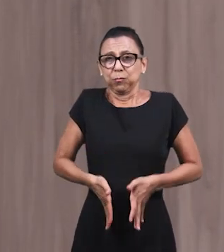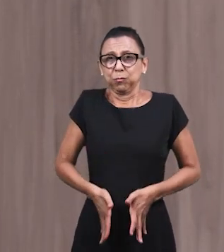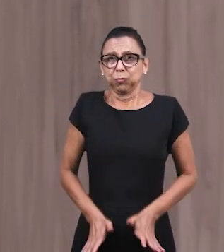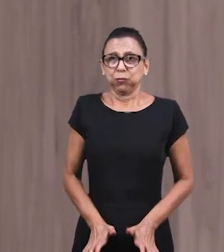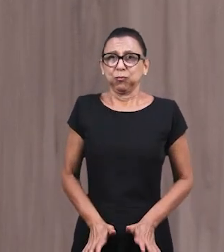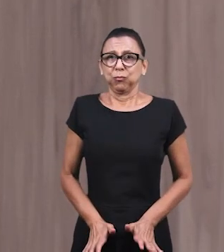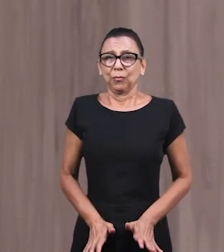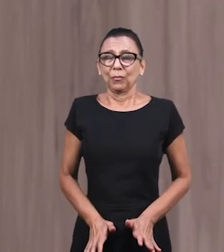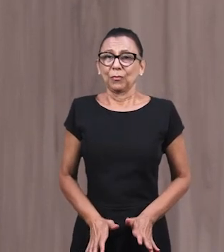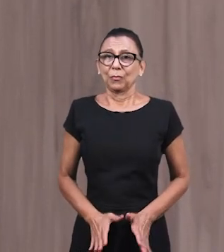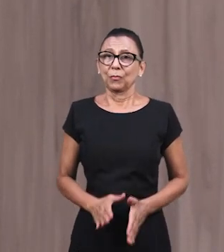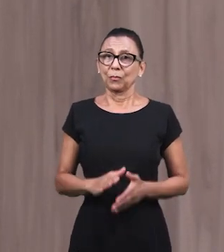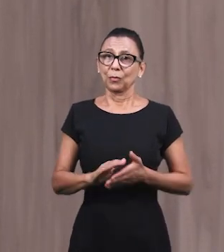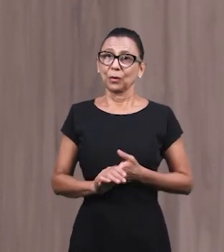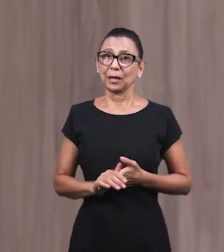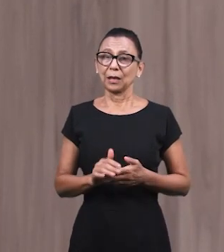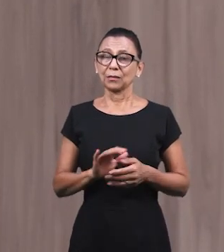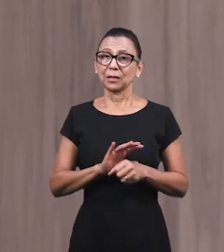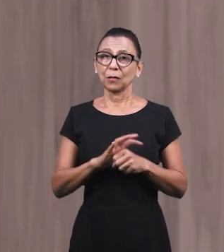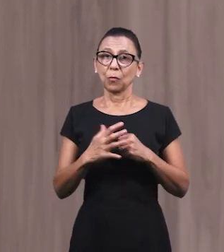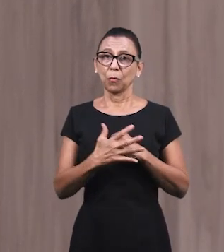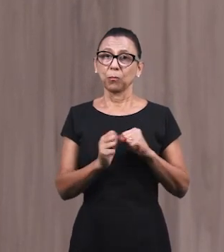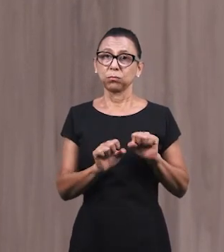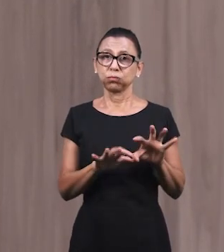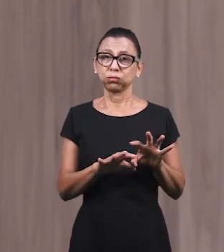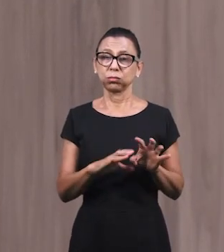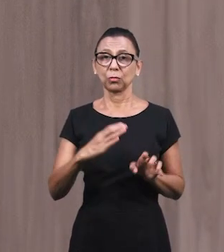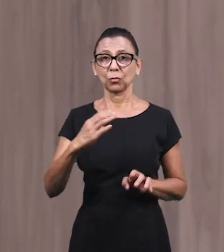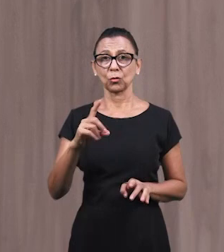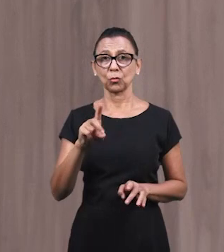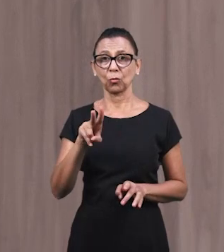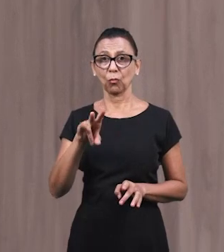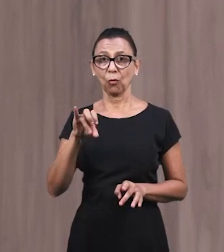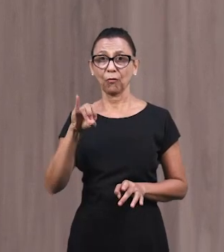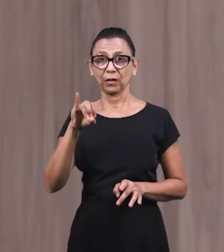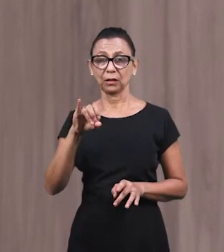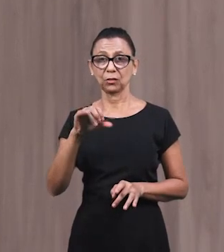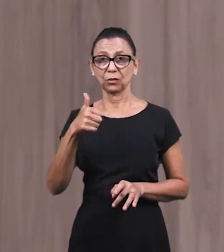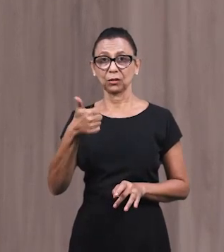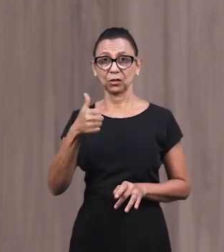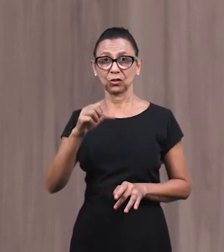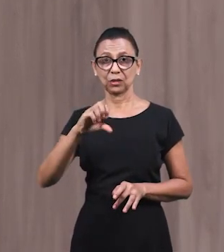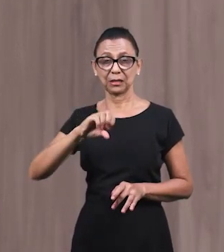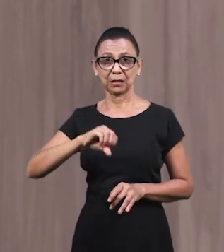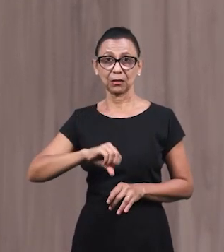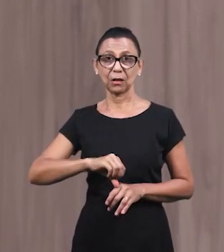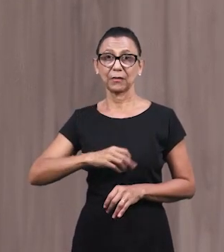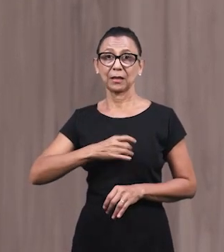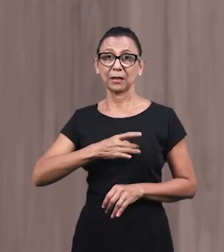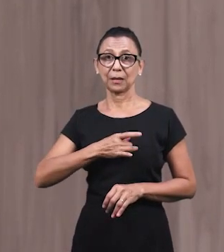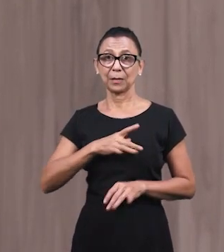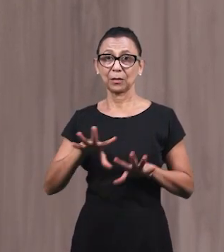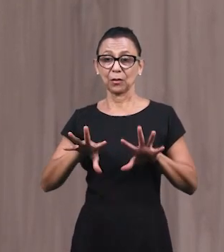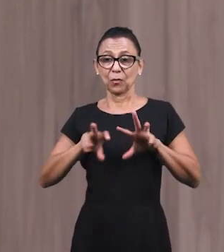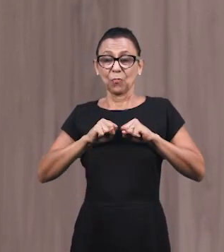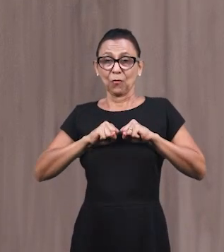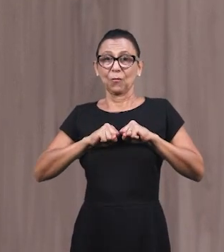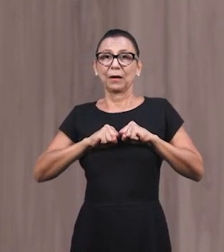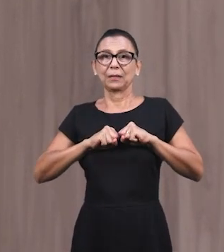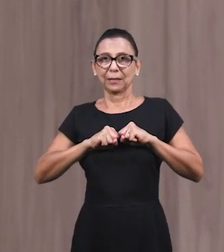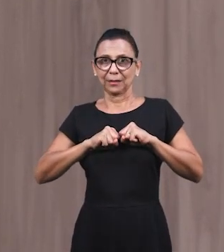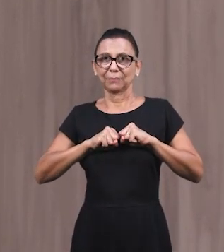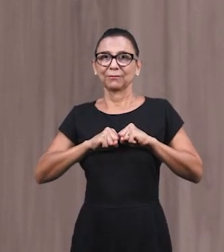для родов из-за ковида-19, что она и ребенок